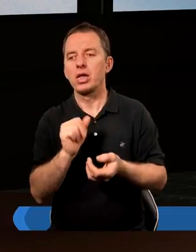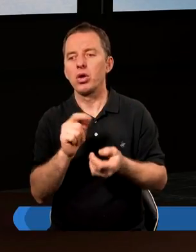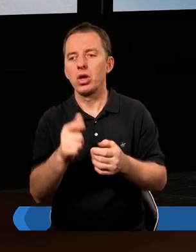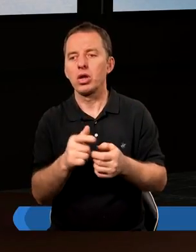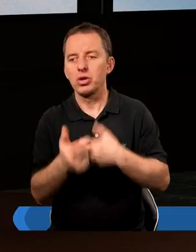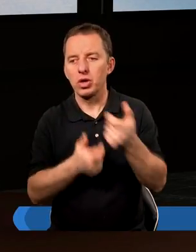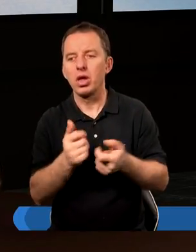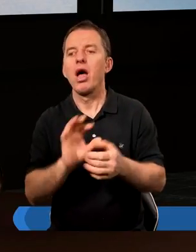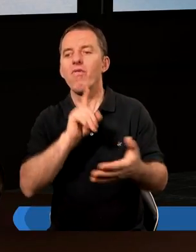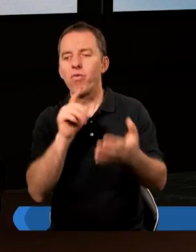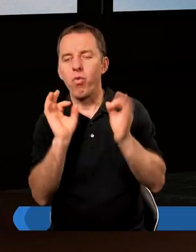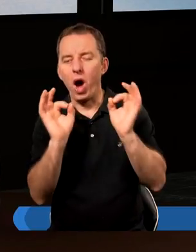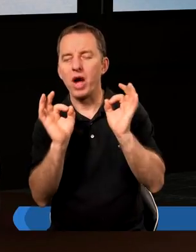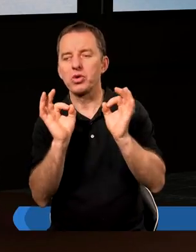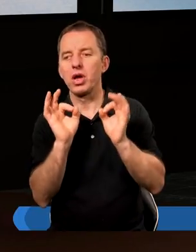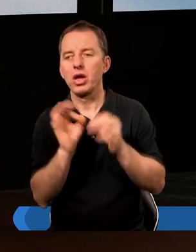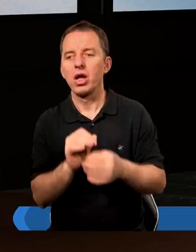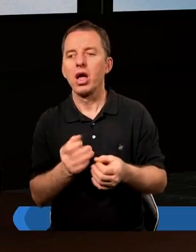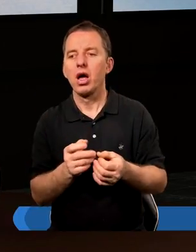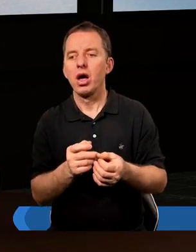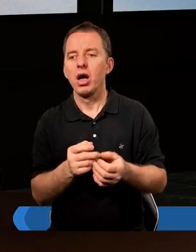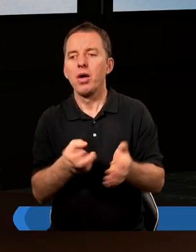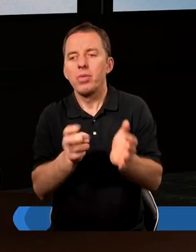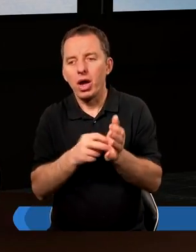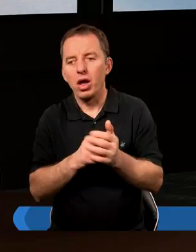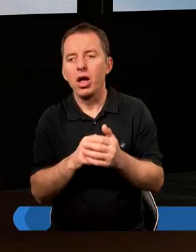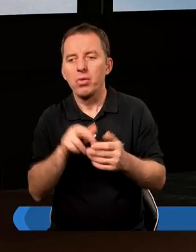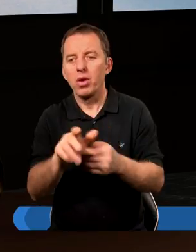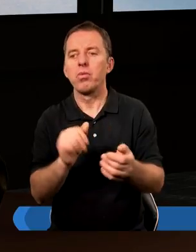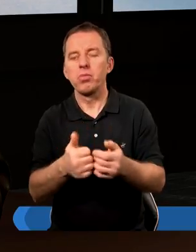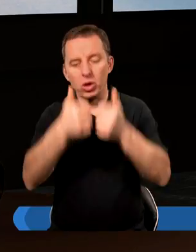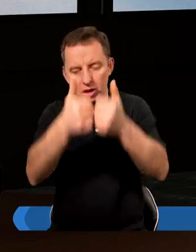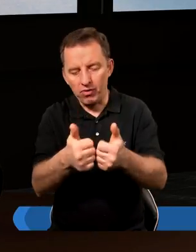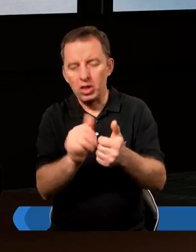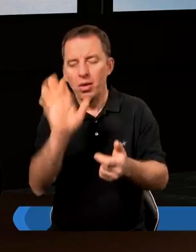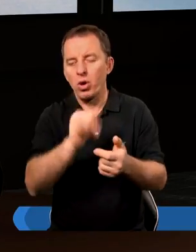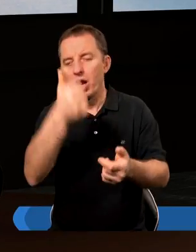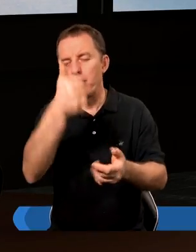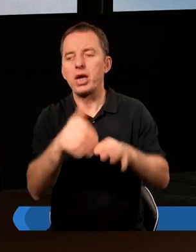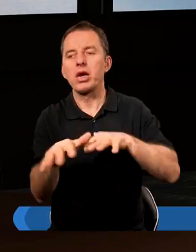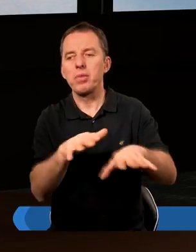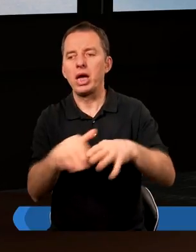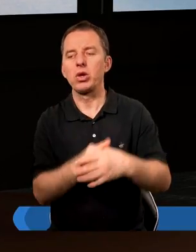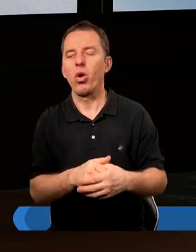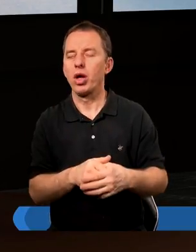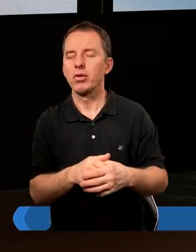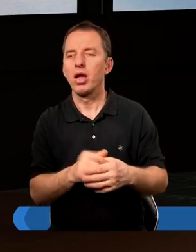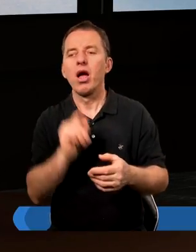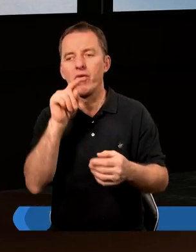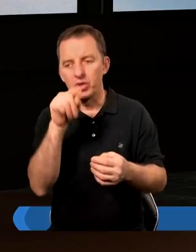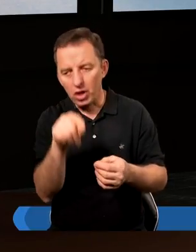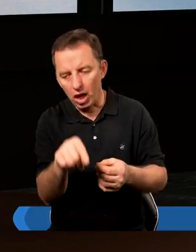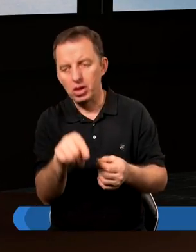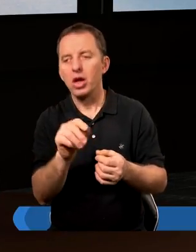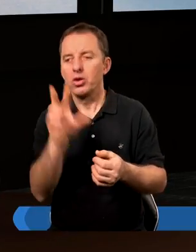nich nieodpowiedni stosunek, a właściwie brakuje mu postawienia Pana Boga na pierwszym miejscu. I